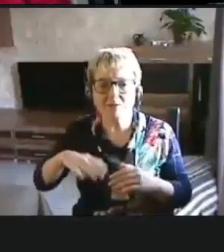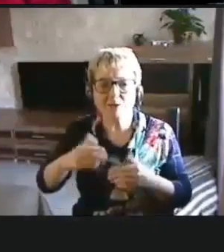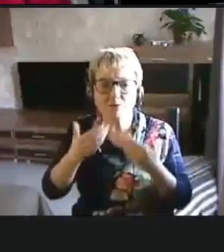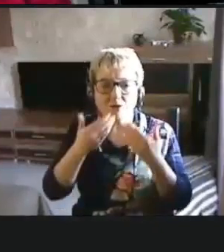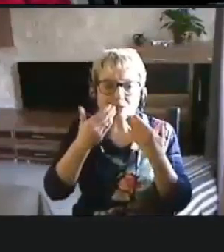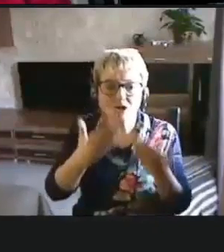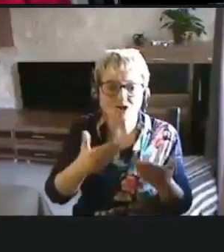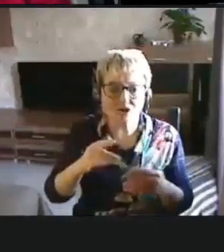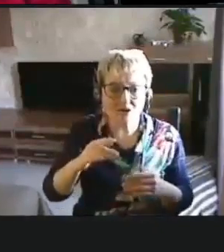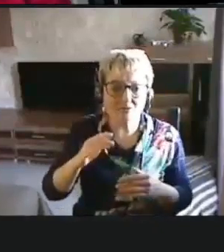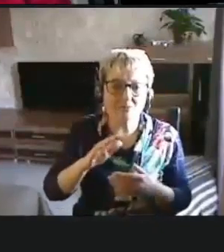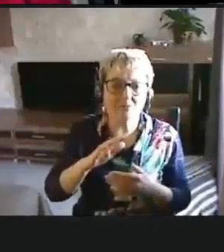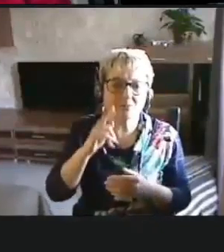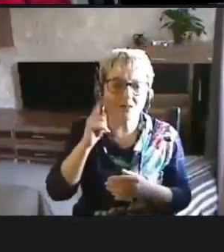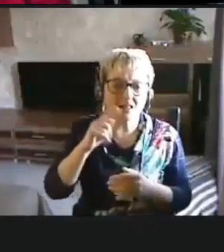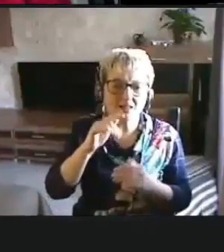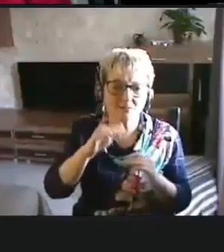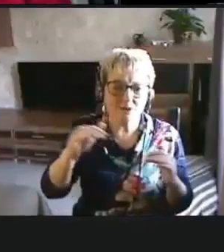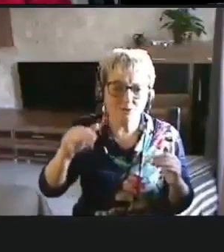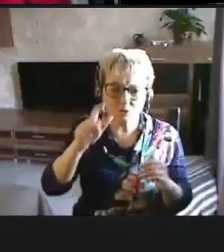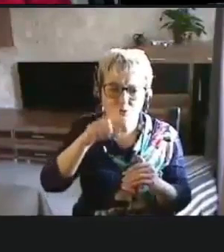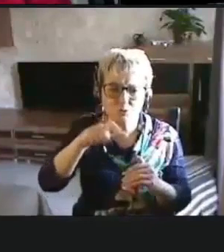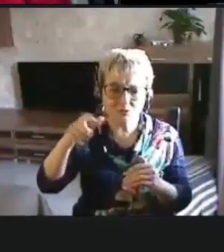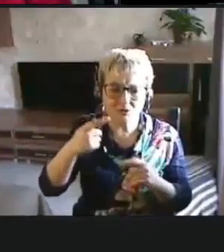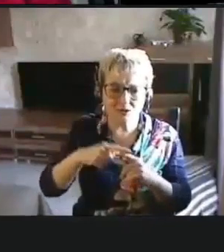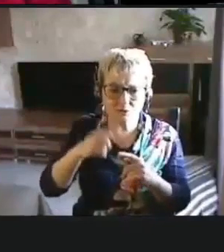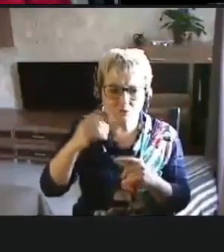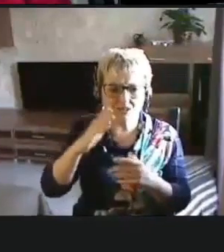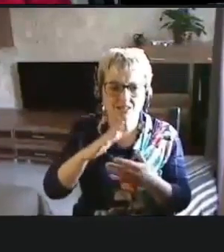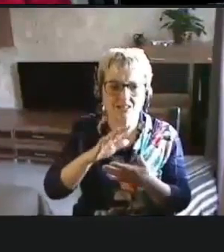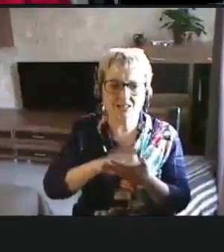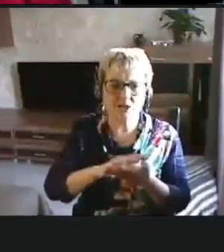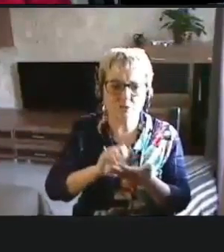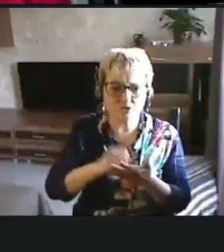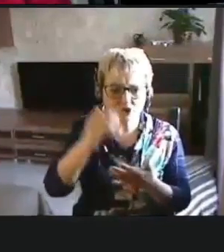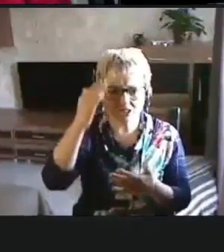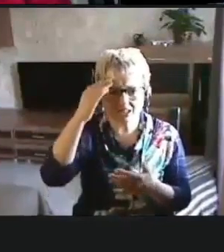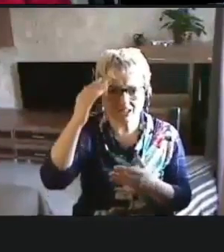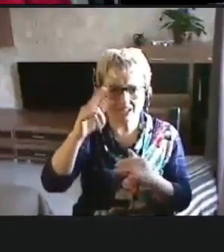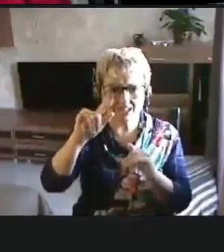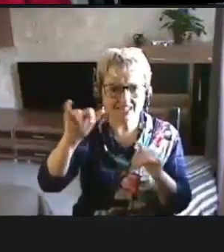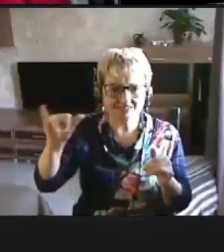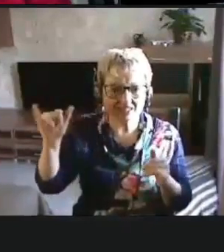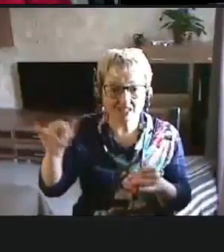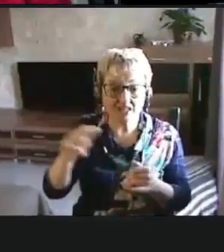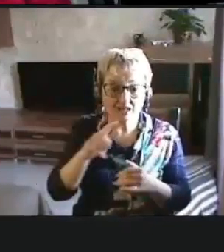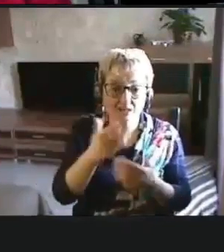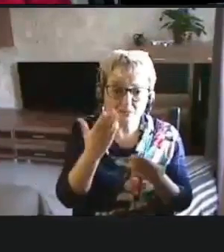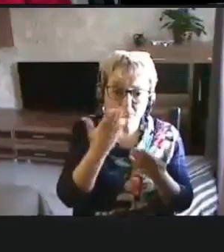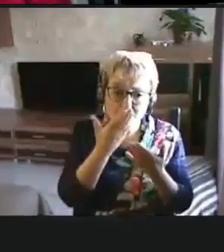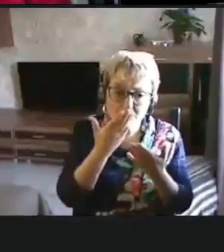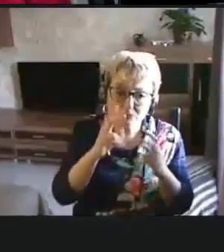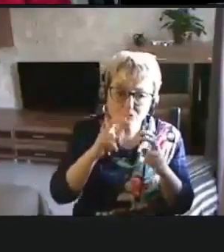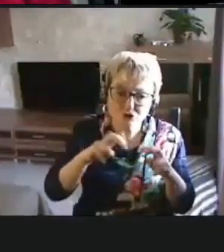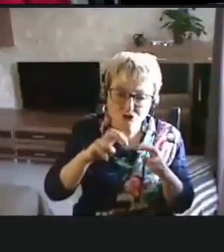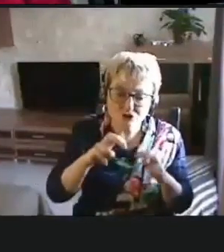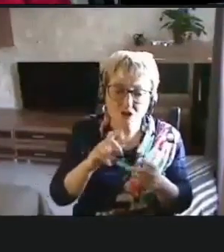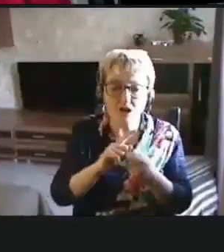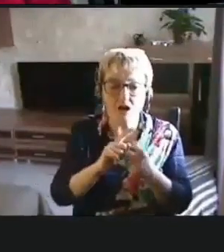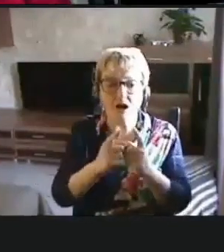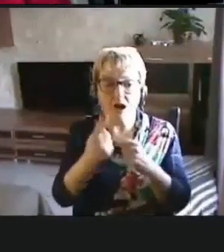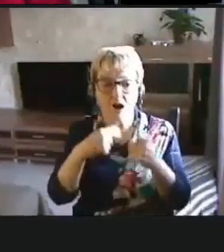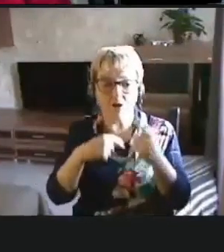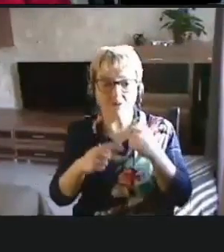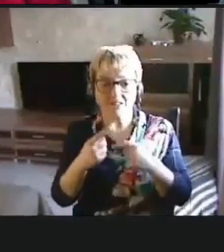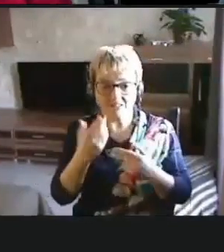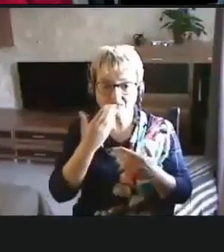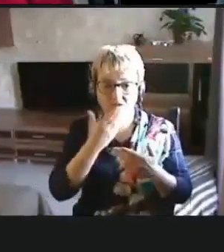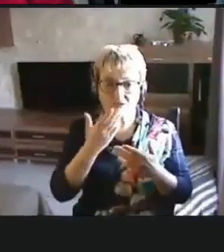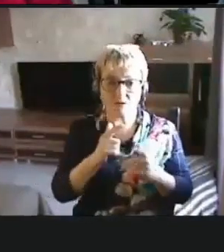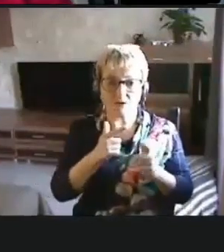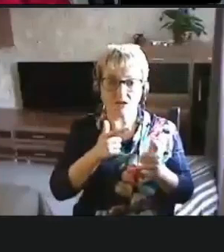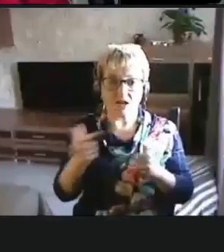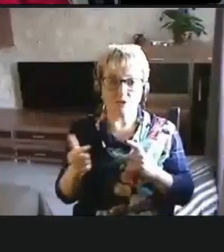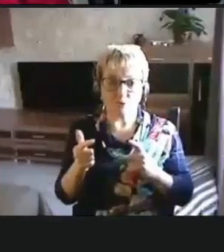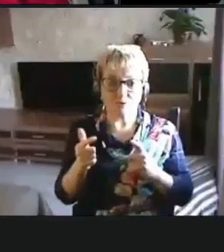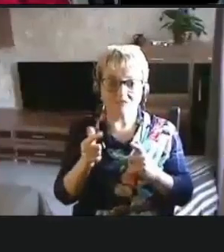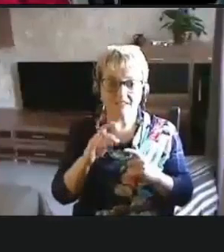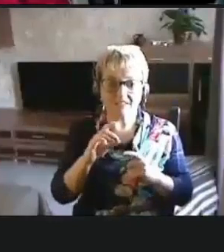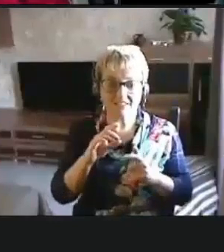молодым людям с повышением развития, которые потом проверяют вот этот текст, это обратный связь, и потом текст готов.